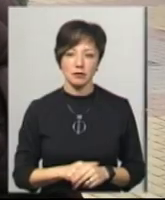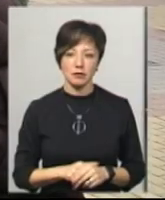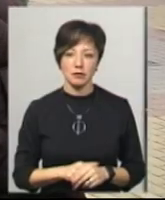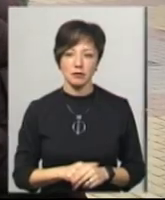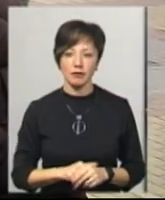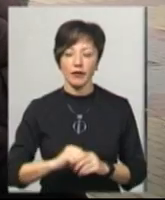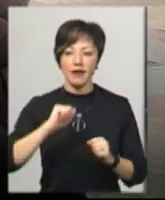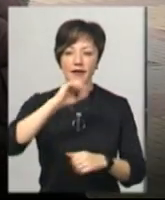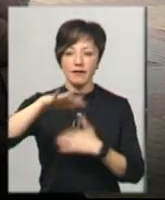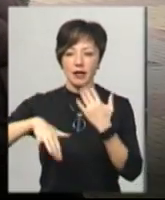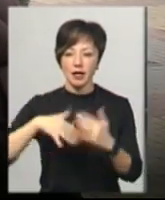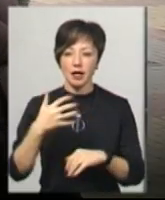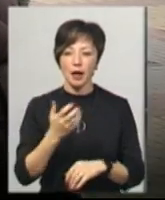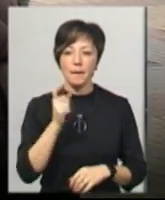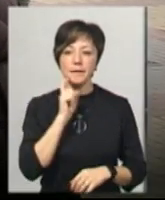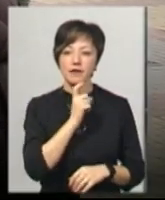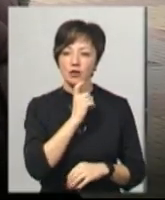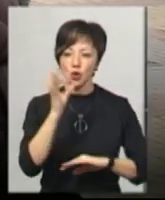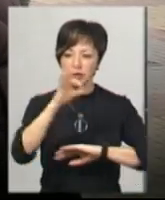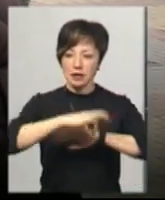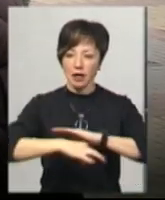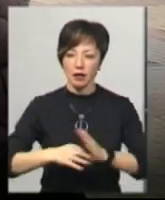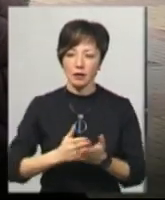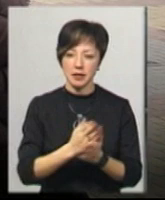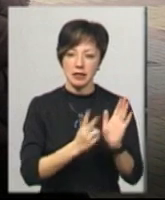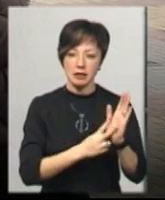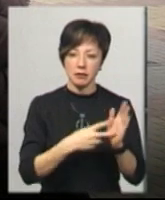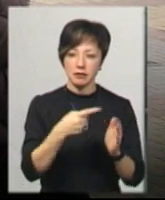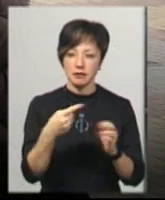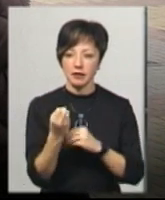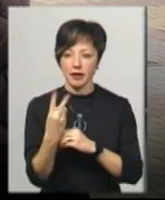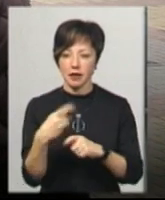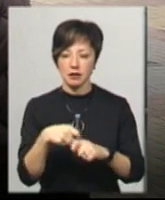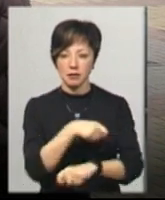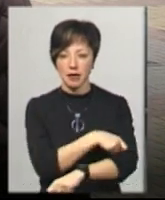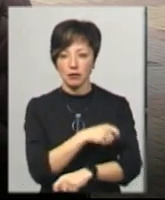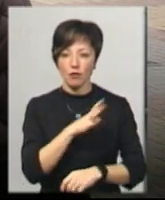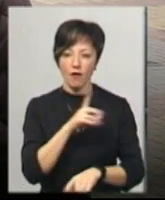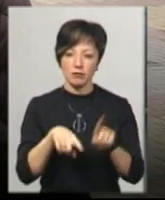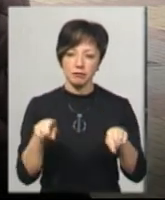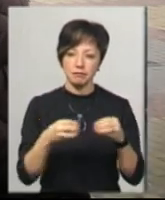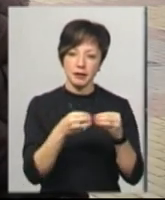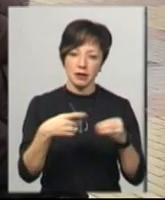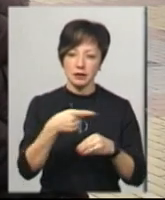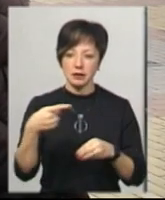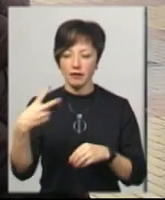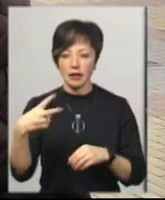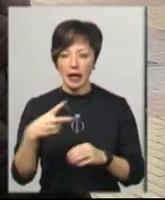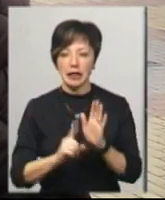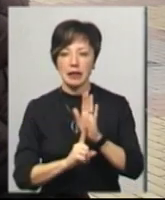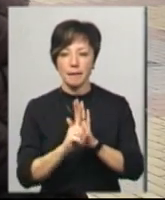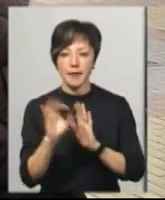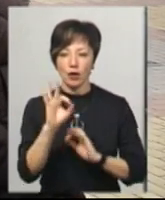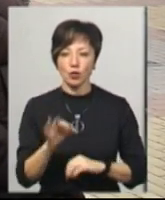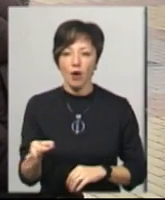Вітер північно-західного напрямку 7-12 метрів за секунду, пориви 15-20. Температура повітря по